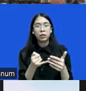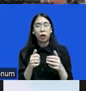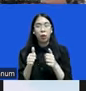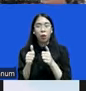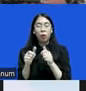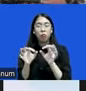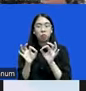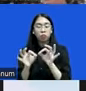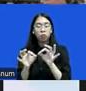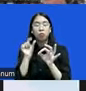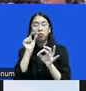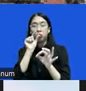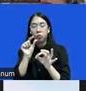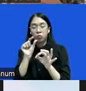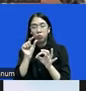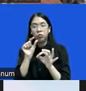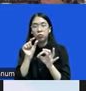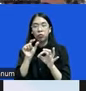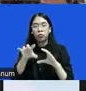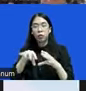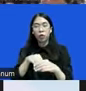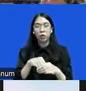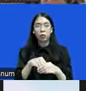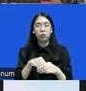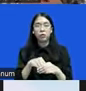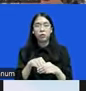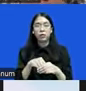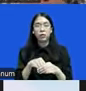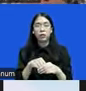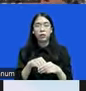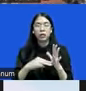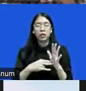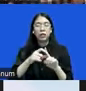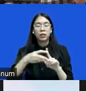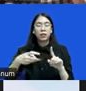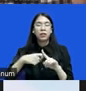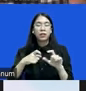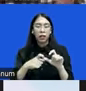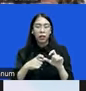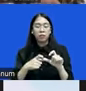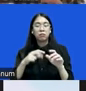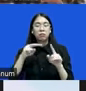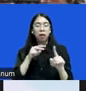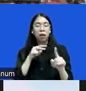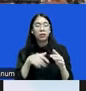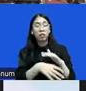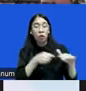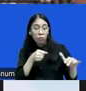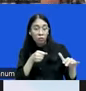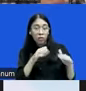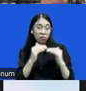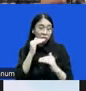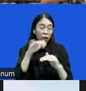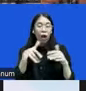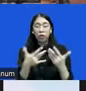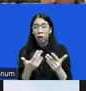berkontribusi menaikkan indeks persepsi korupsi kita? Atau justru sebaliknya, RUU